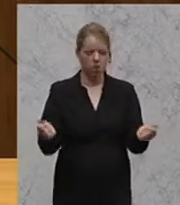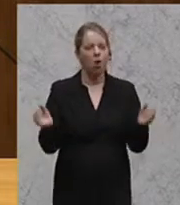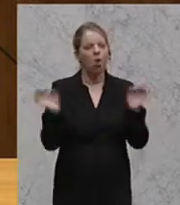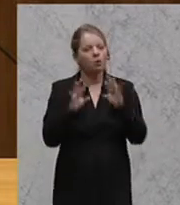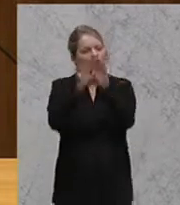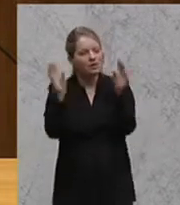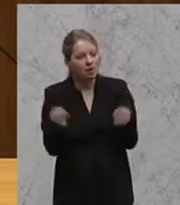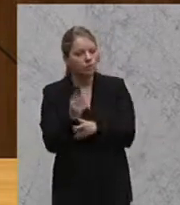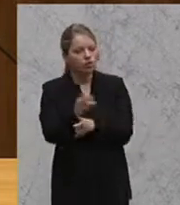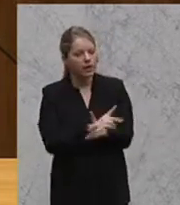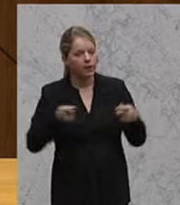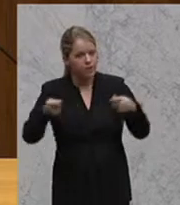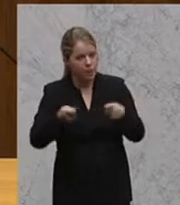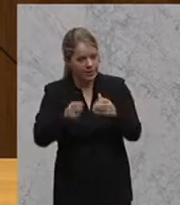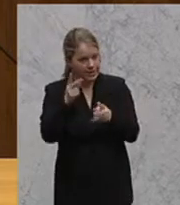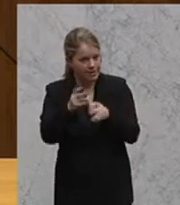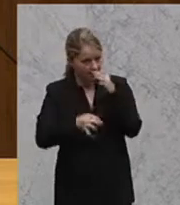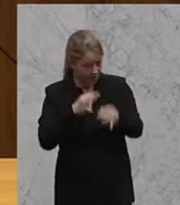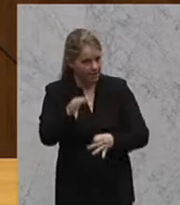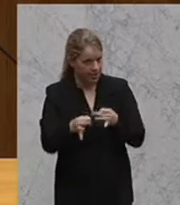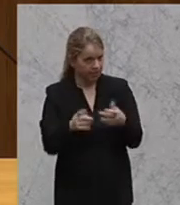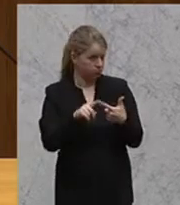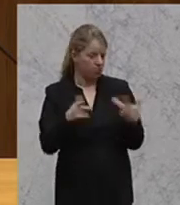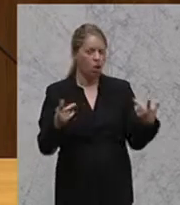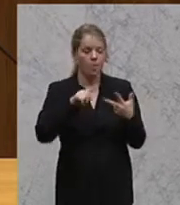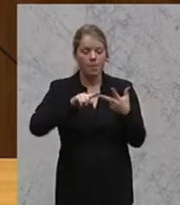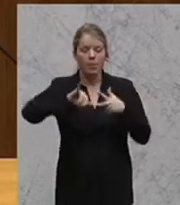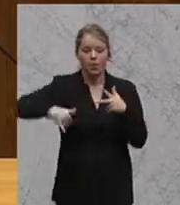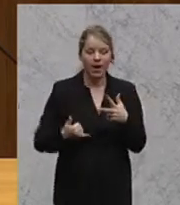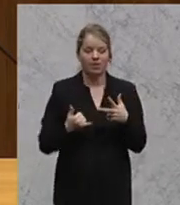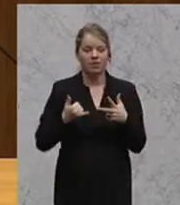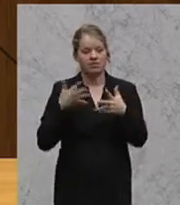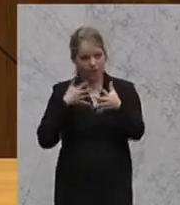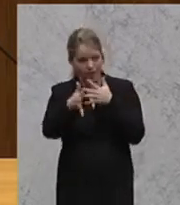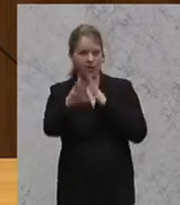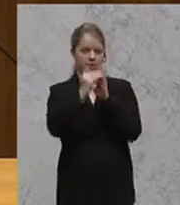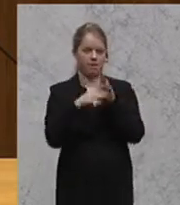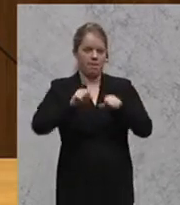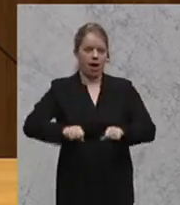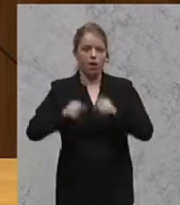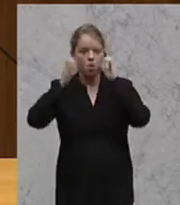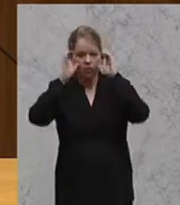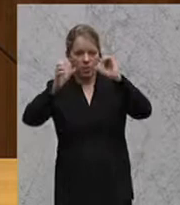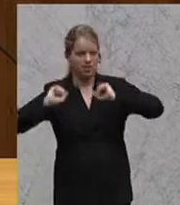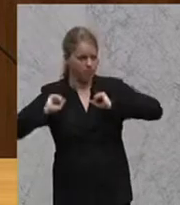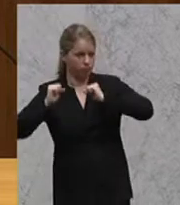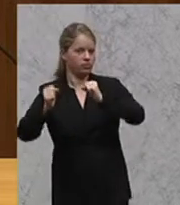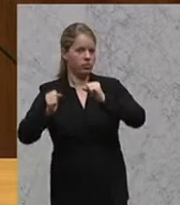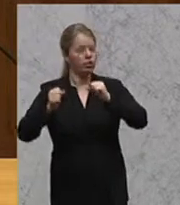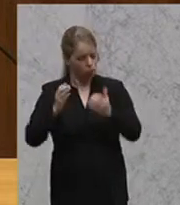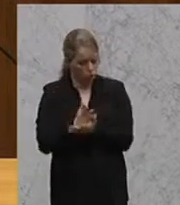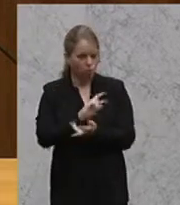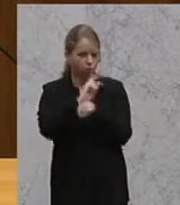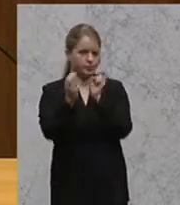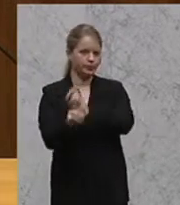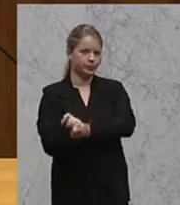gesamtstaatlichen Förderstrategie und auch das Projekt der Transparenzdatenbank, das von der ÖVP initiiert wurde und auch in Umsetzung